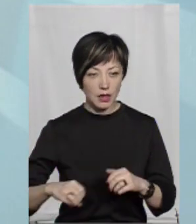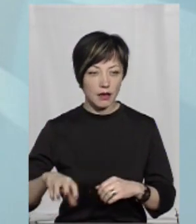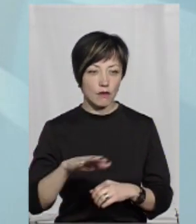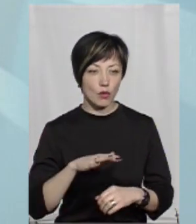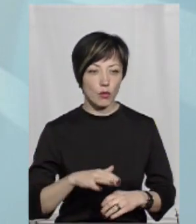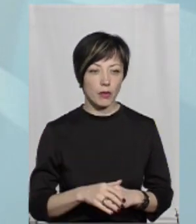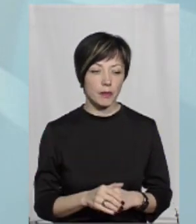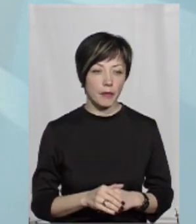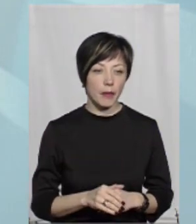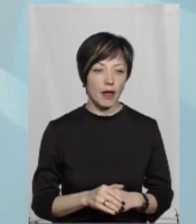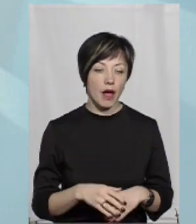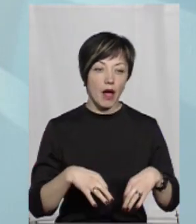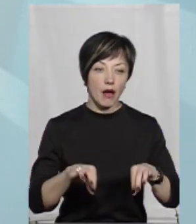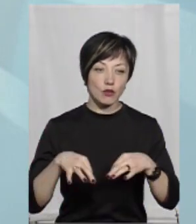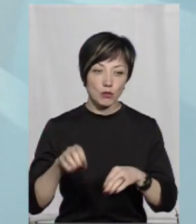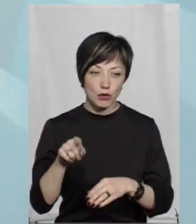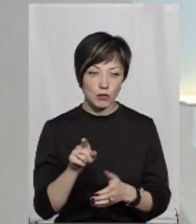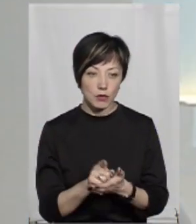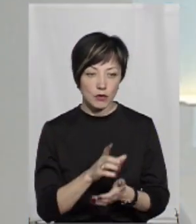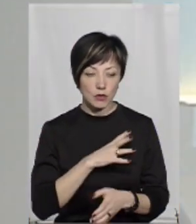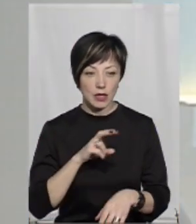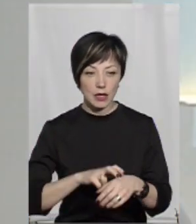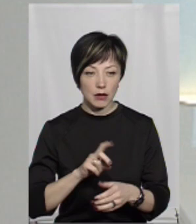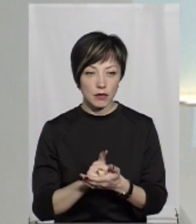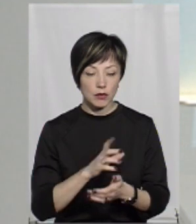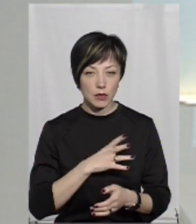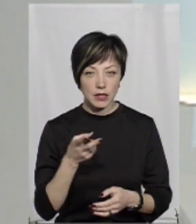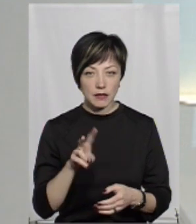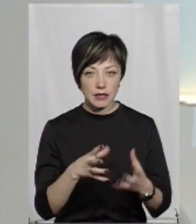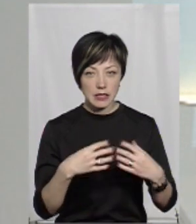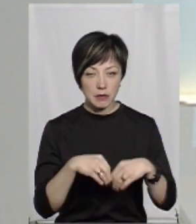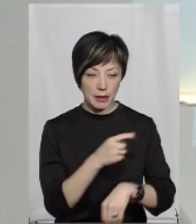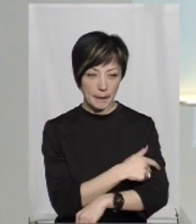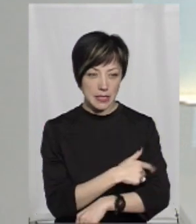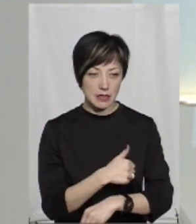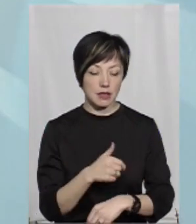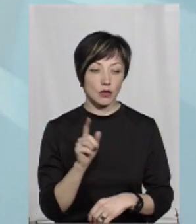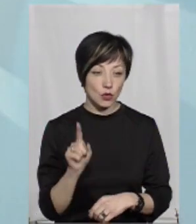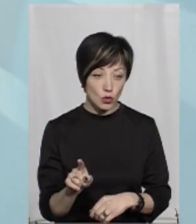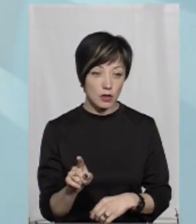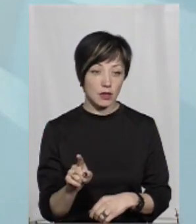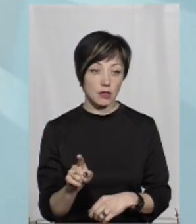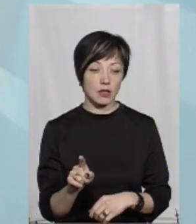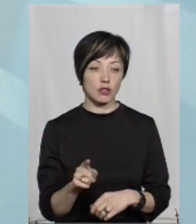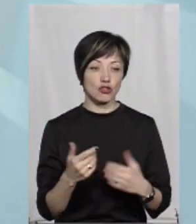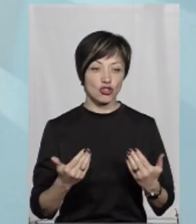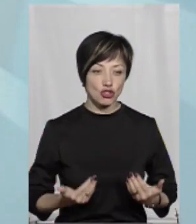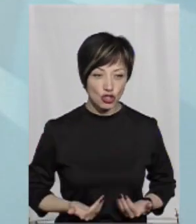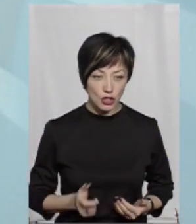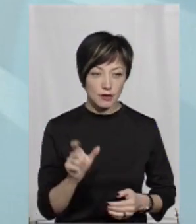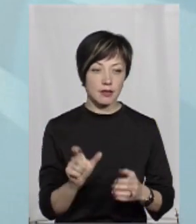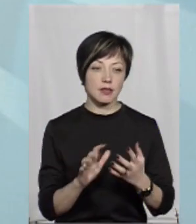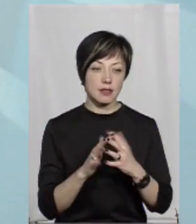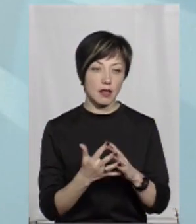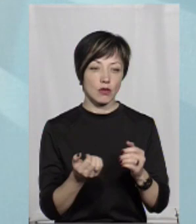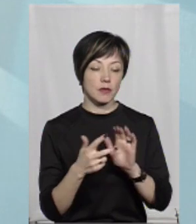Союзу. Автомобіль там повинен бути, лікар повинен бути, дві сімейніх медсестри. Тоді житель села